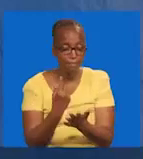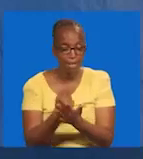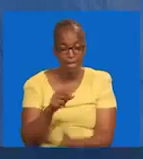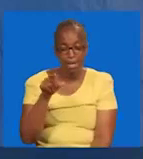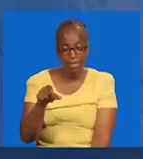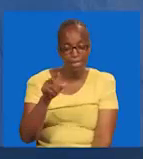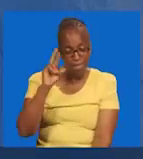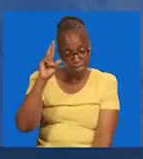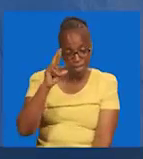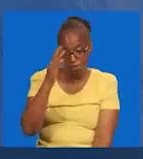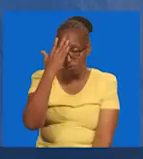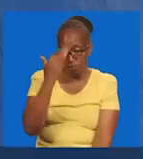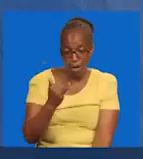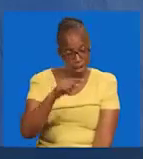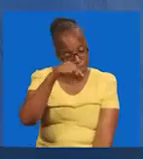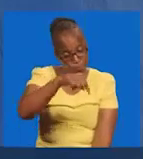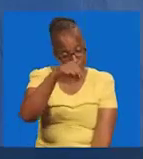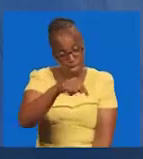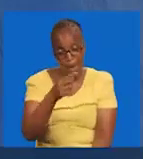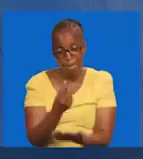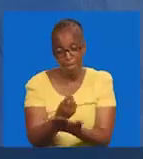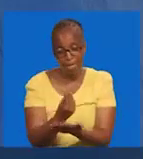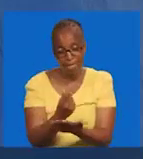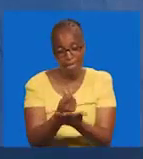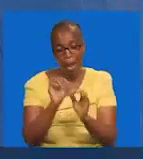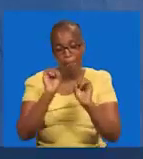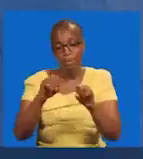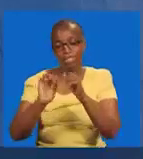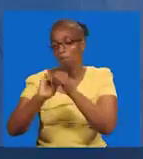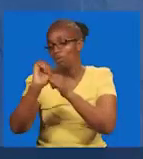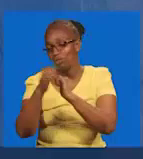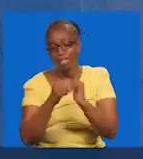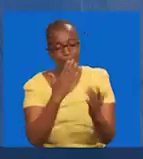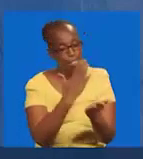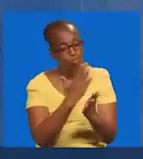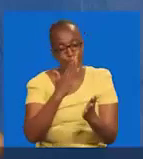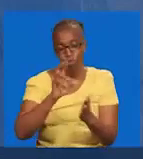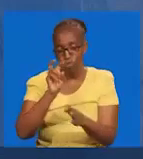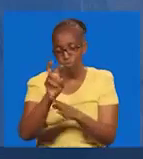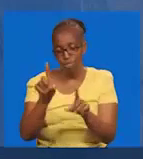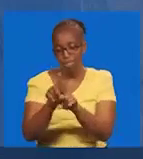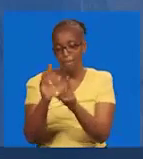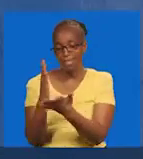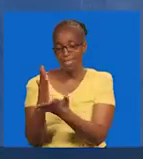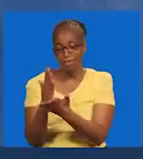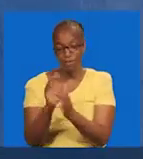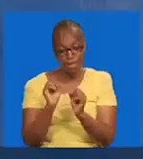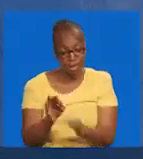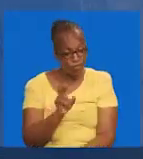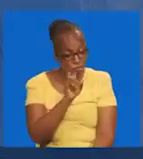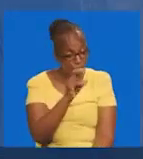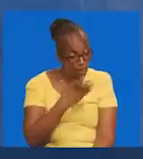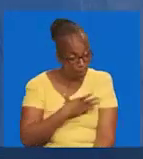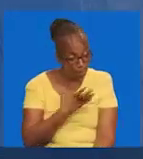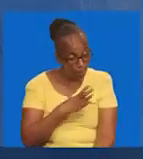ninaona. Pesa sikuizi. Nisa kungeuza ukweli. Uwe uongo. Ukiona